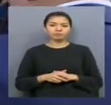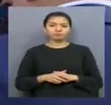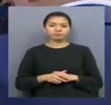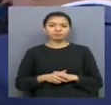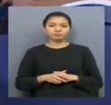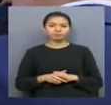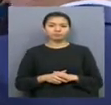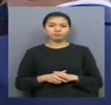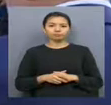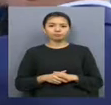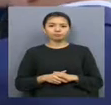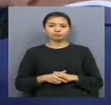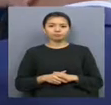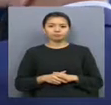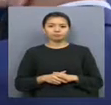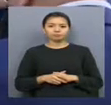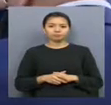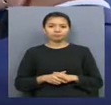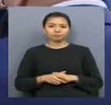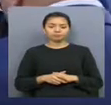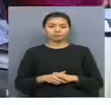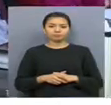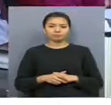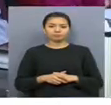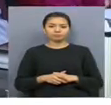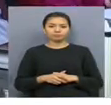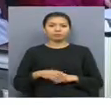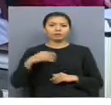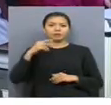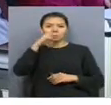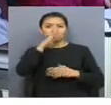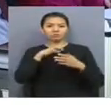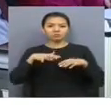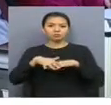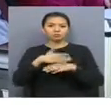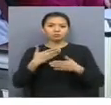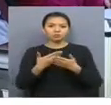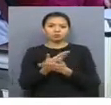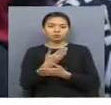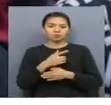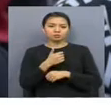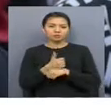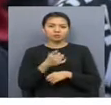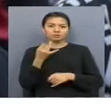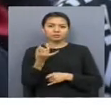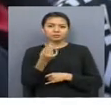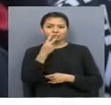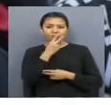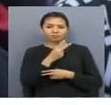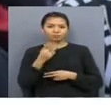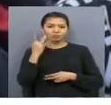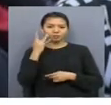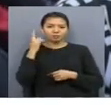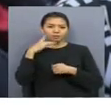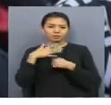модернизации общественно-политическай жизни страны. Мемлекет саяс атындағы жаңа басындықтарға қызық ұшылық білдіру әрине